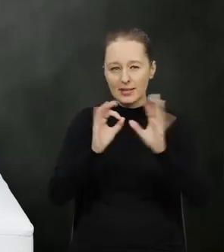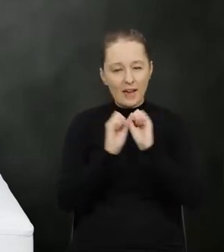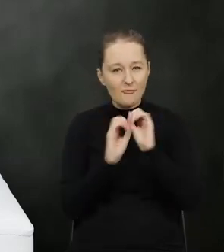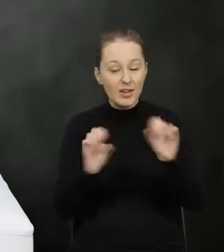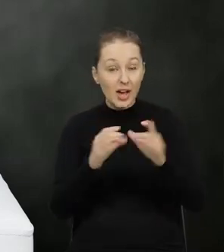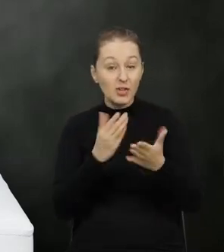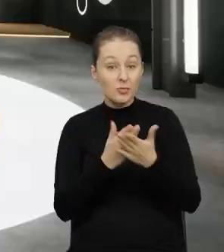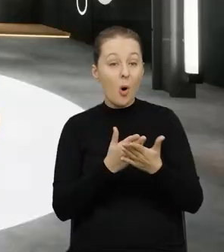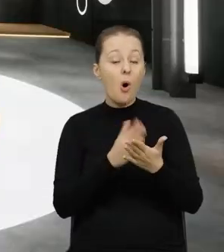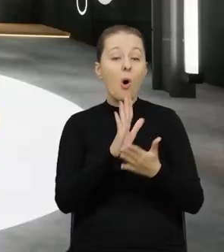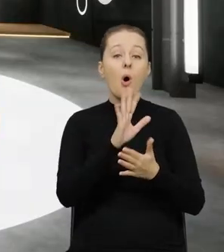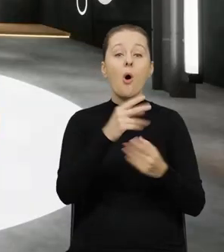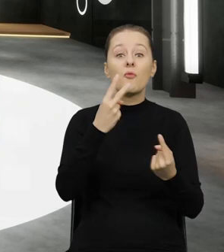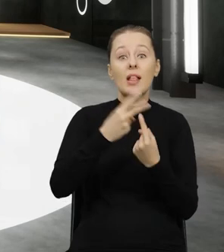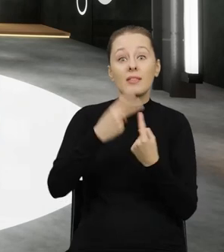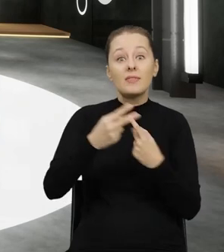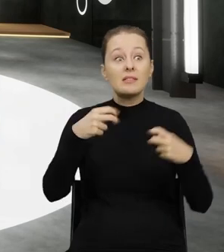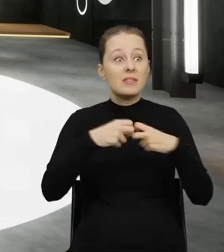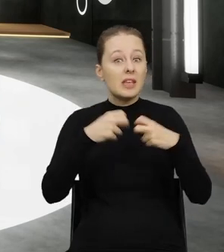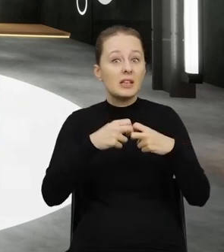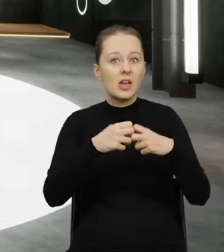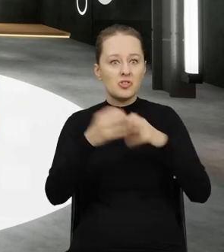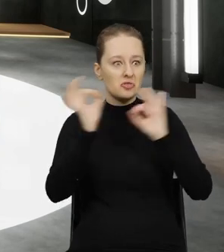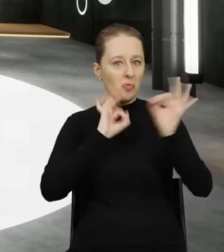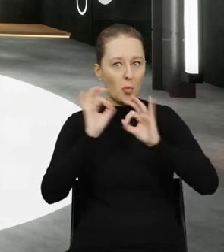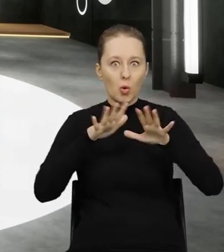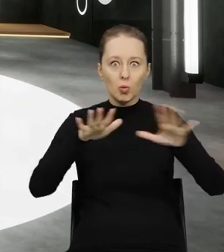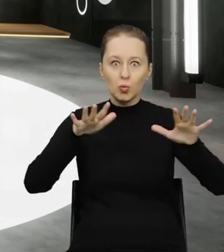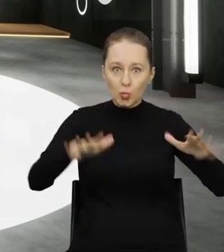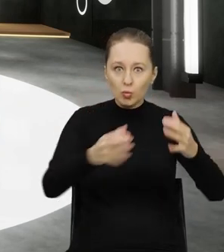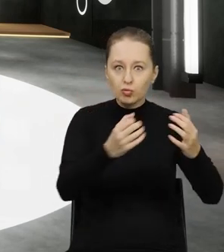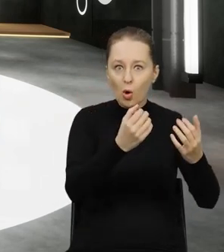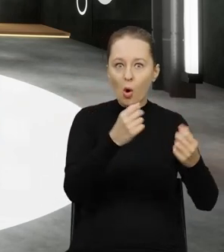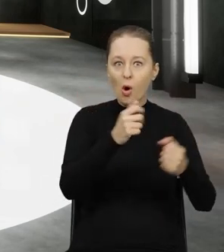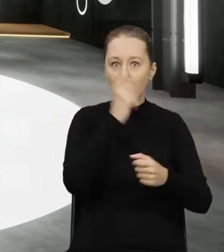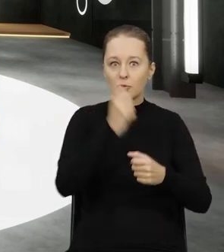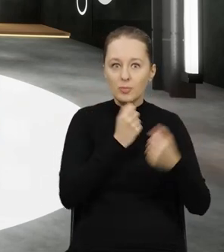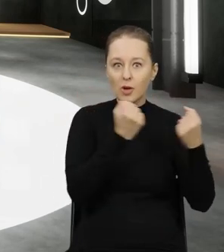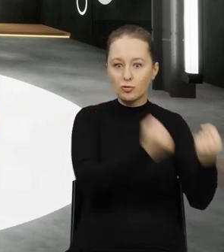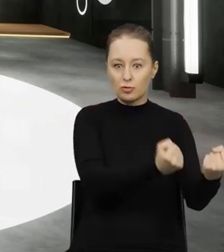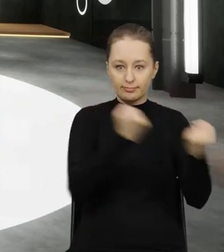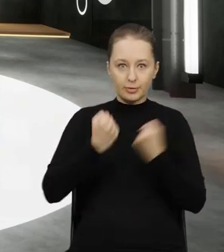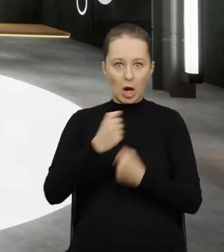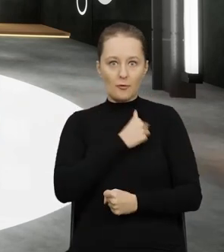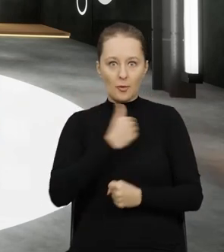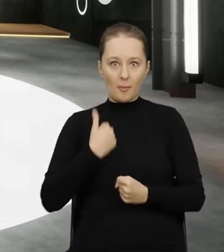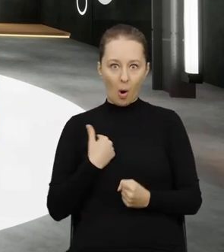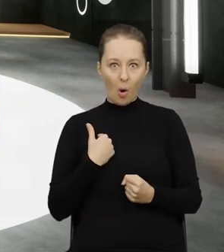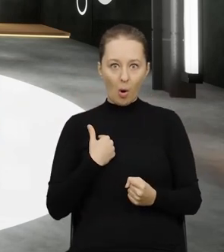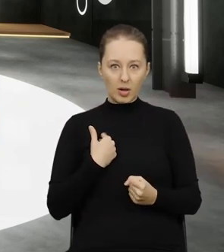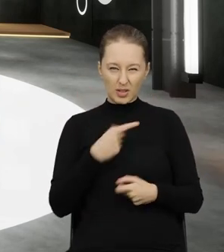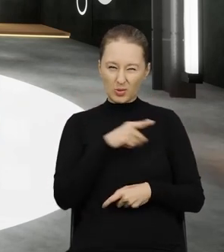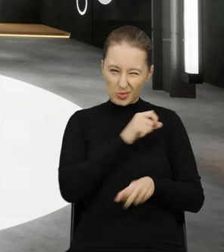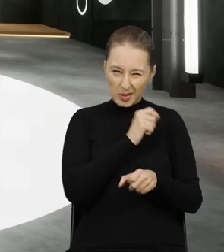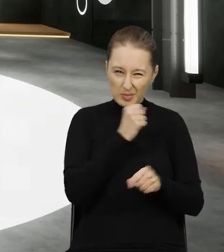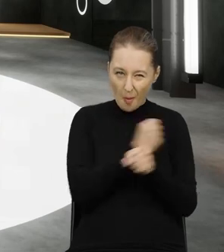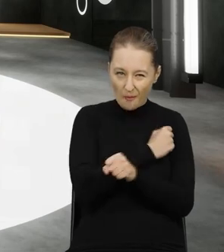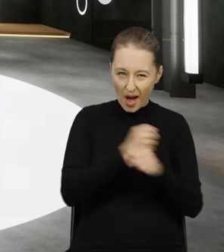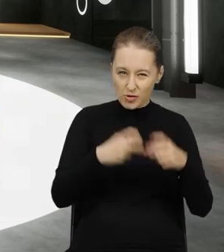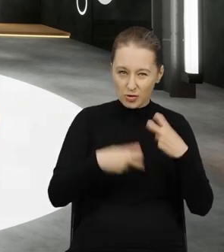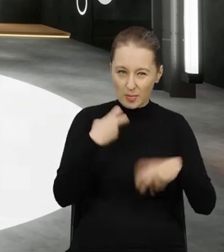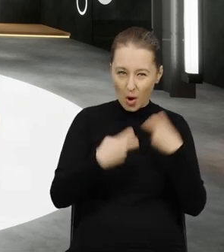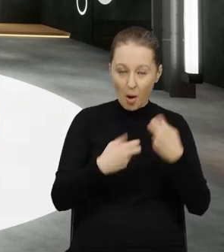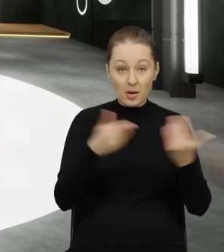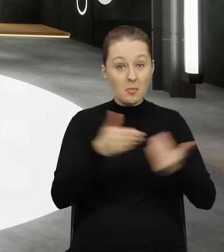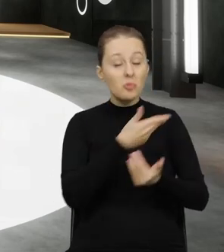pojawia się taka informacja, że tych odpadów przyjeżdża do Polski bardzo dużo i że stanowią duży problem. Właśnie, czy mogły Pani nam